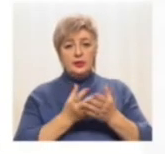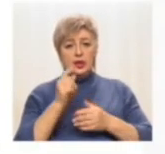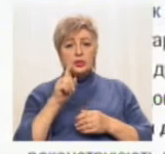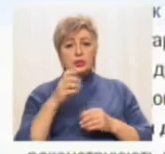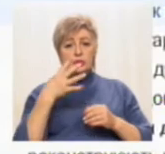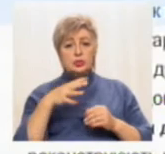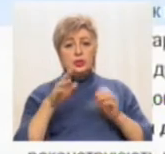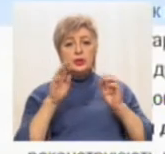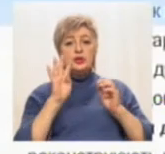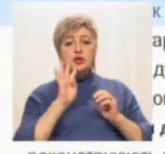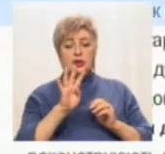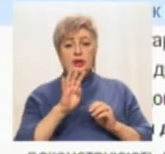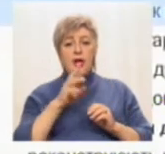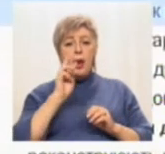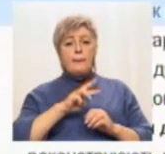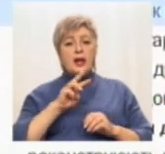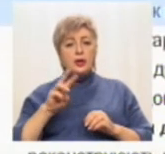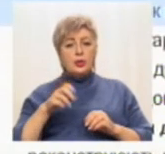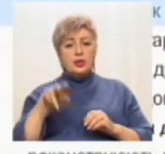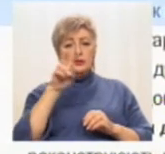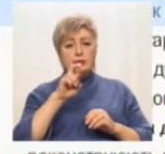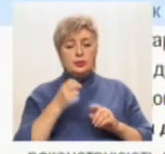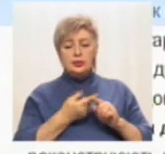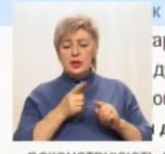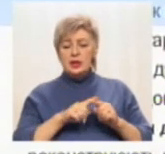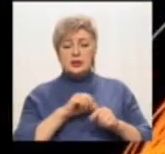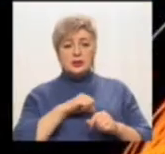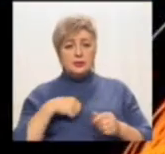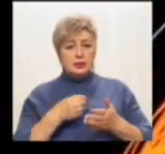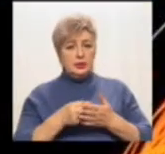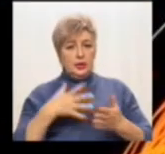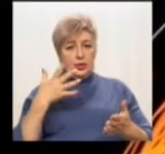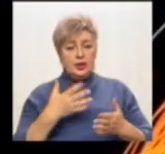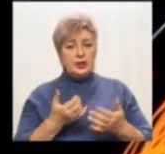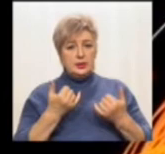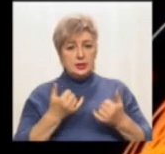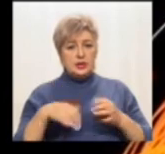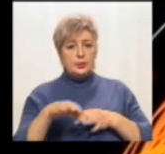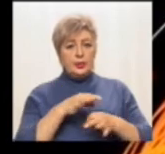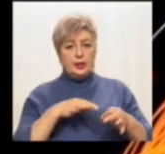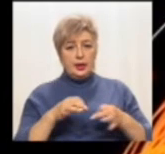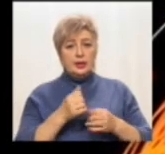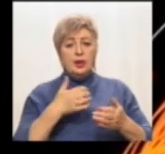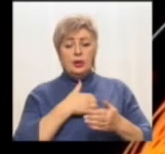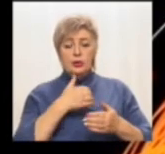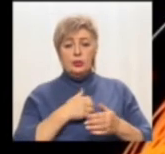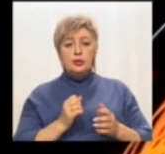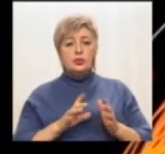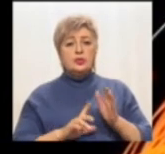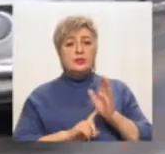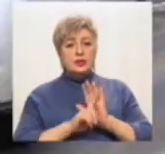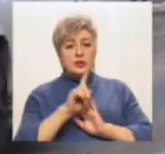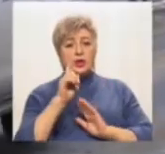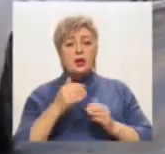Це один з найдорожчих проєктів, йдеться на сайті компанії. На підприємстві хочуть запровадити нові технологічні лінії машин